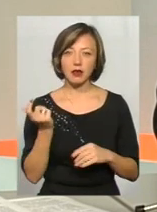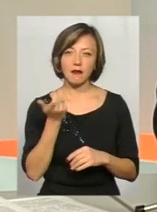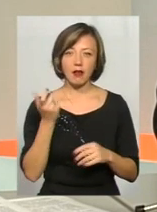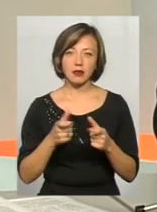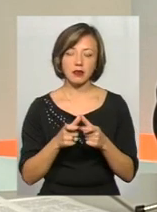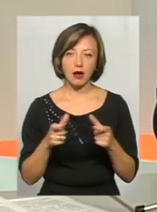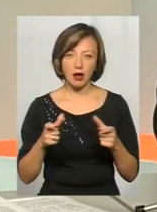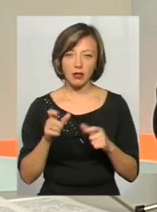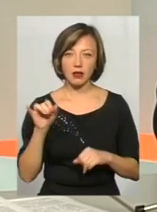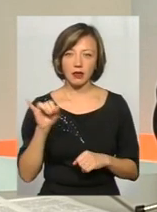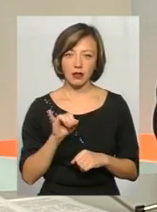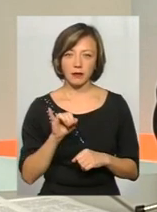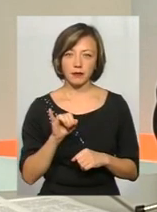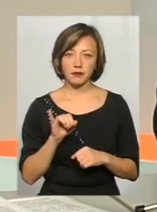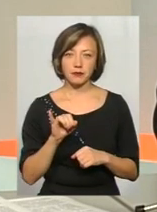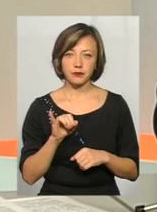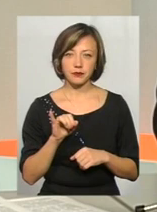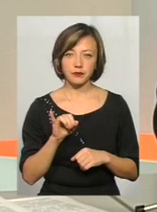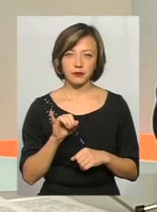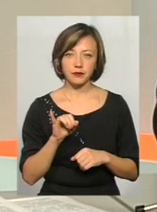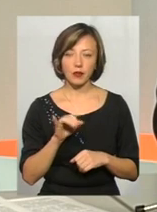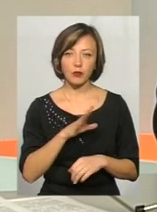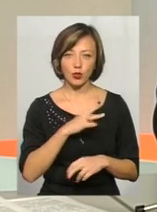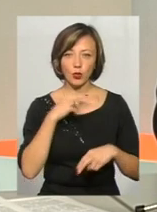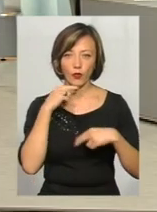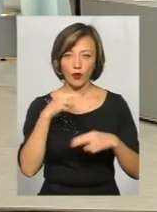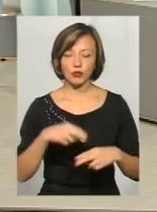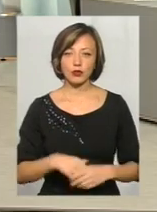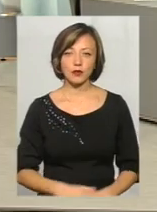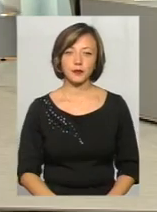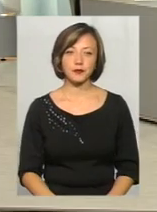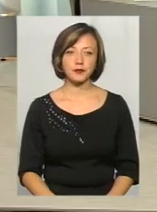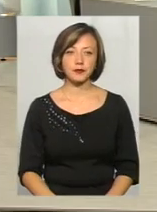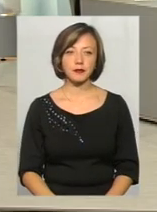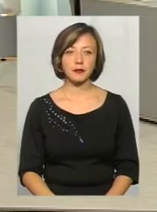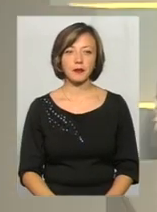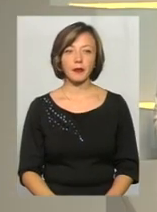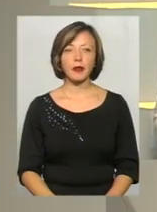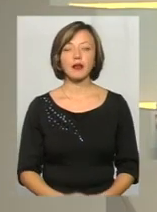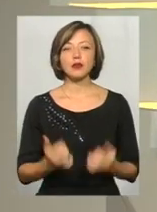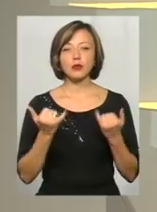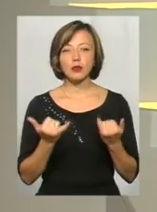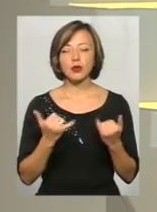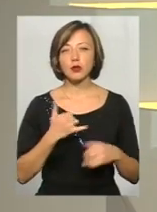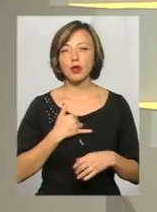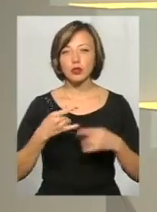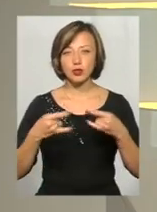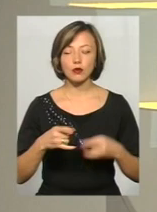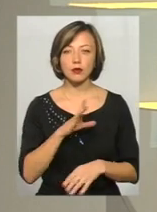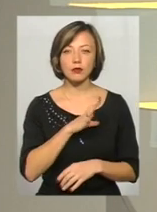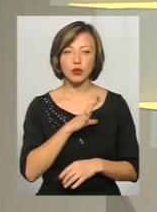картки і бути уважні. Дякую. А я хочу нагадати, що сьогодні в нашій студії